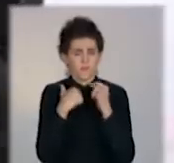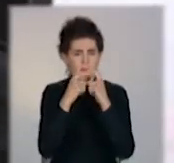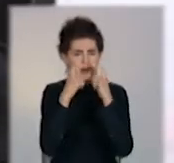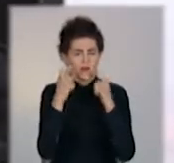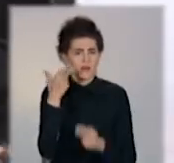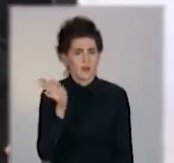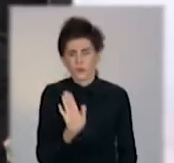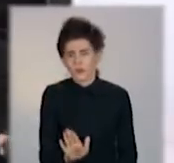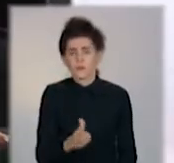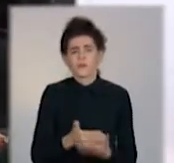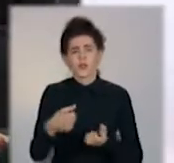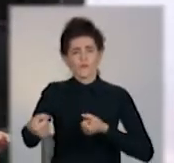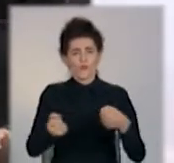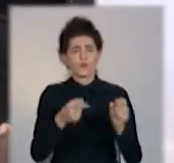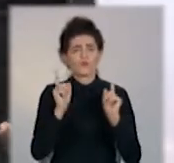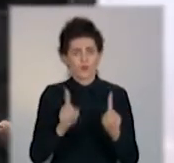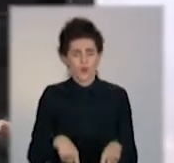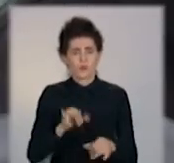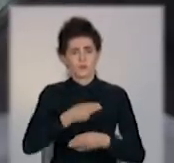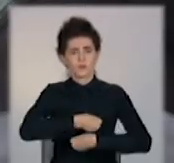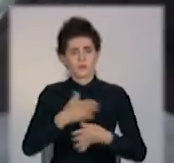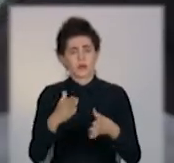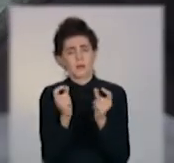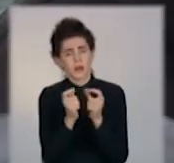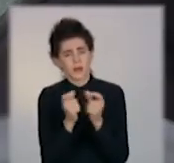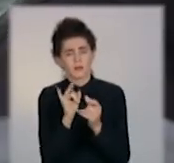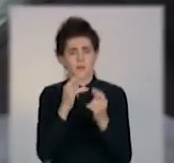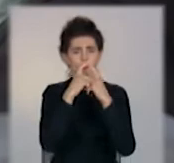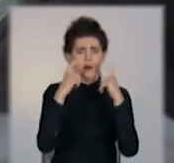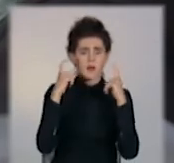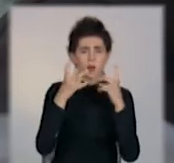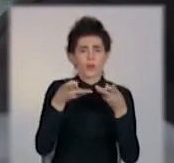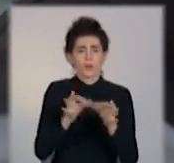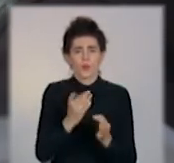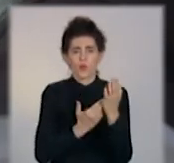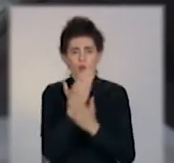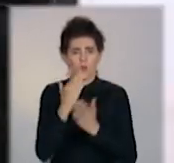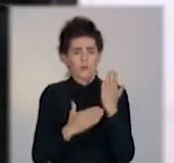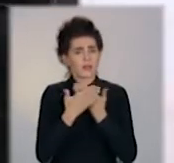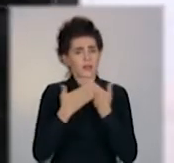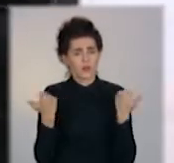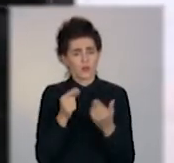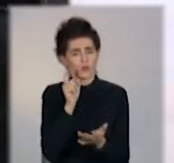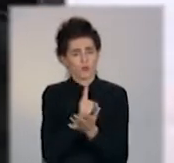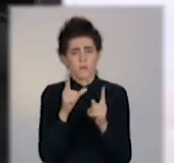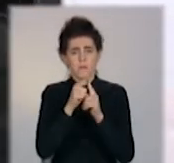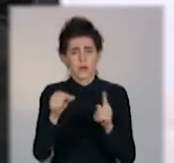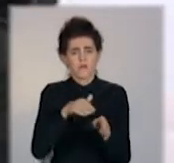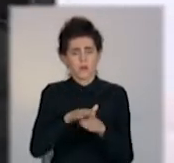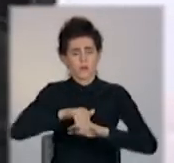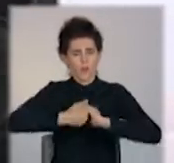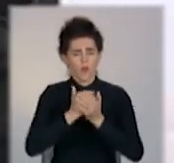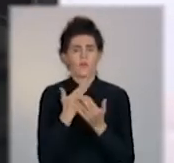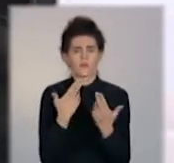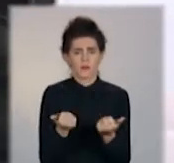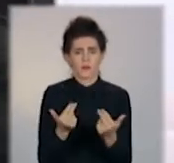Олексій і возить пасажирів, і роздає квитки самопов'язці. Проте рукавички не вдягнув, хоч зазначає – руки миє.